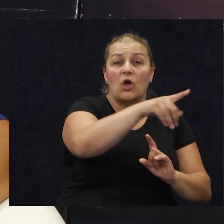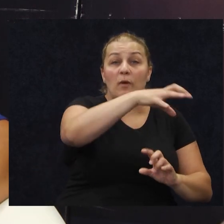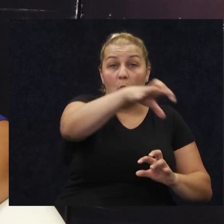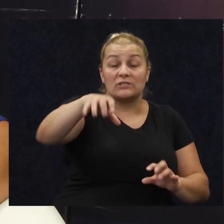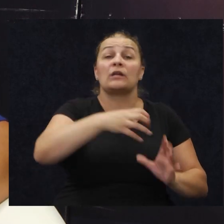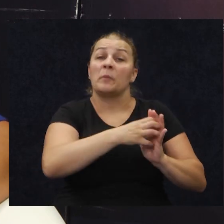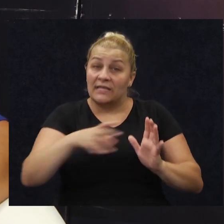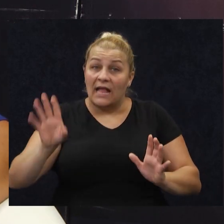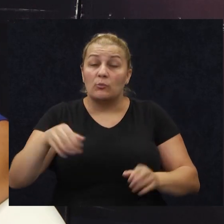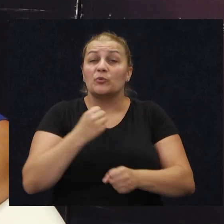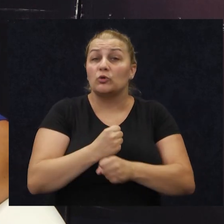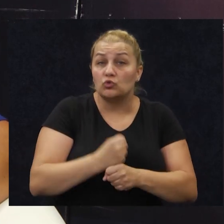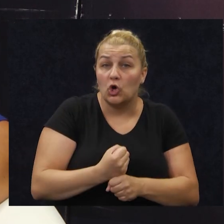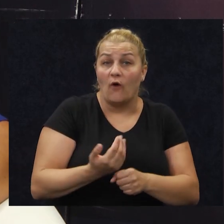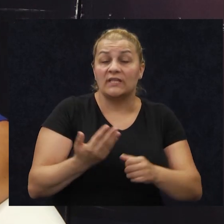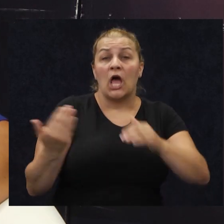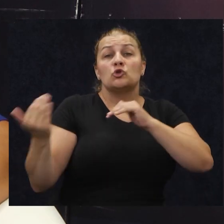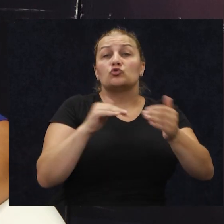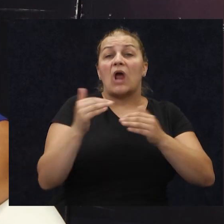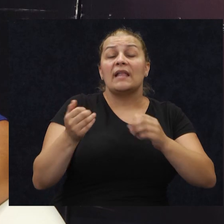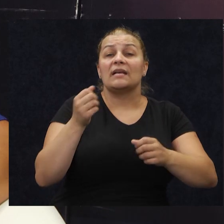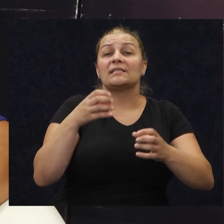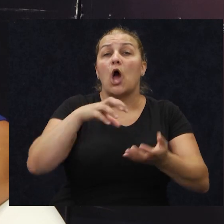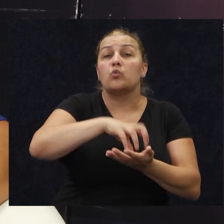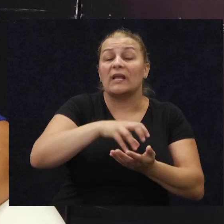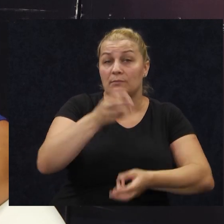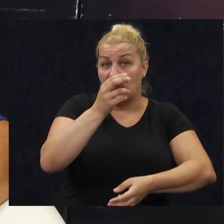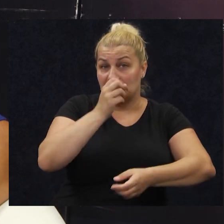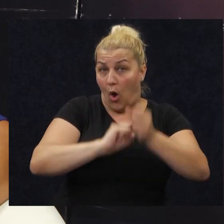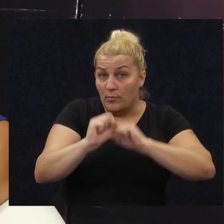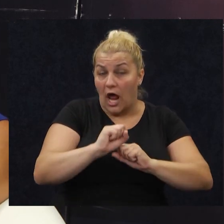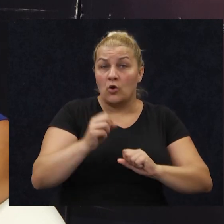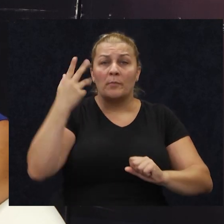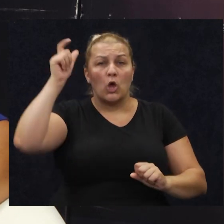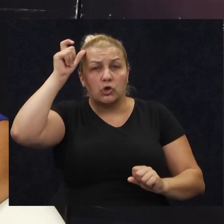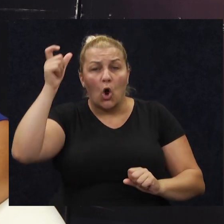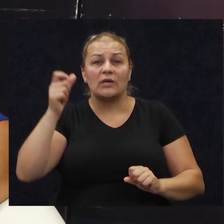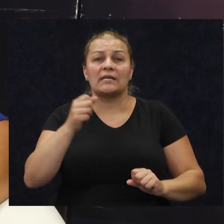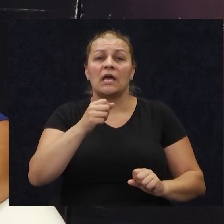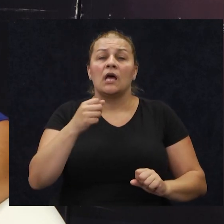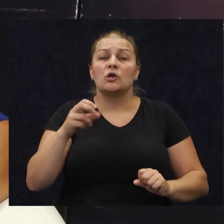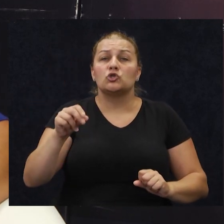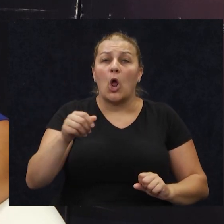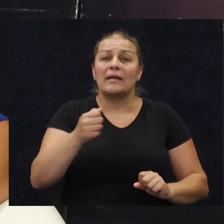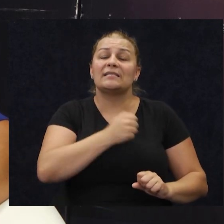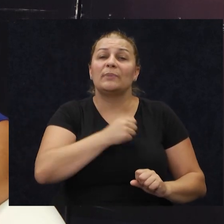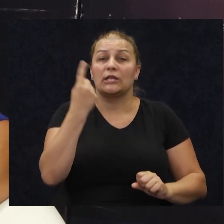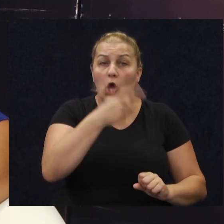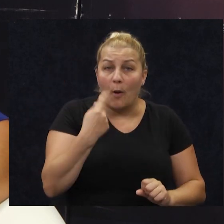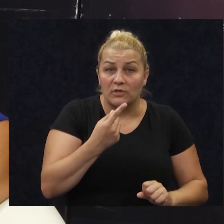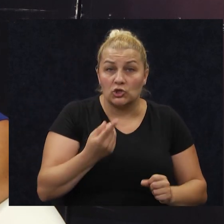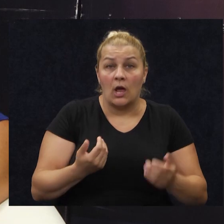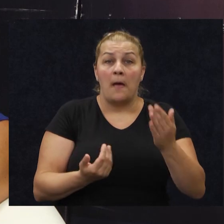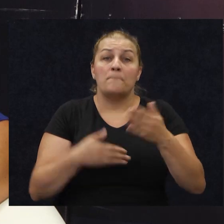bila učinkovita, suradnja sa Uredima za obranu, tada su postajali trogiš, soli, split i o miš, na popunjavanju i